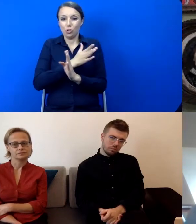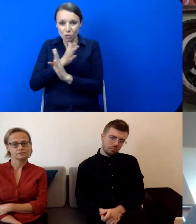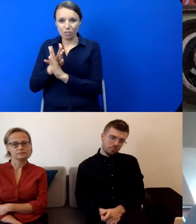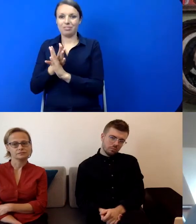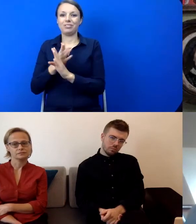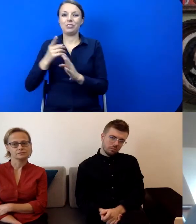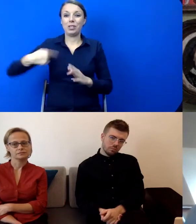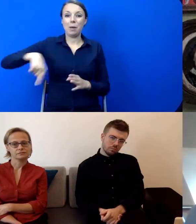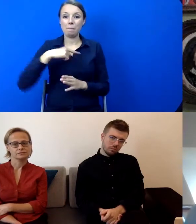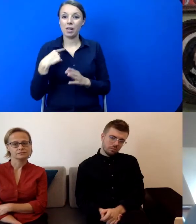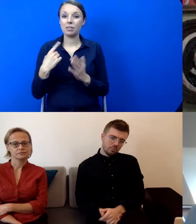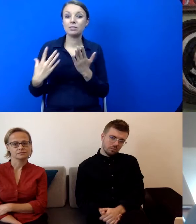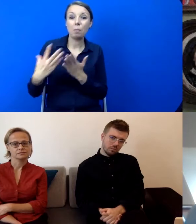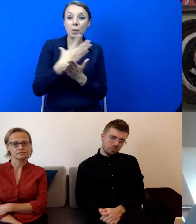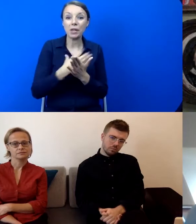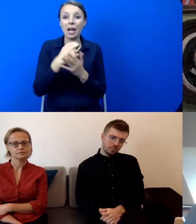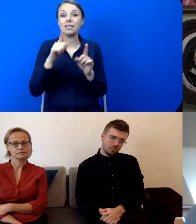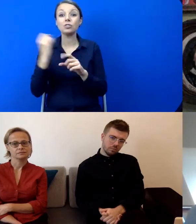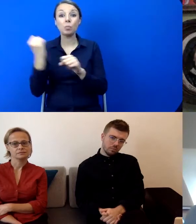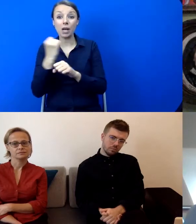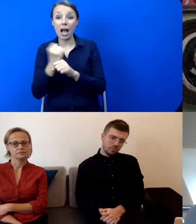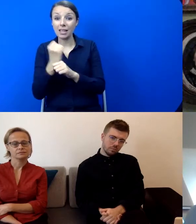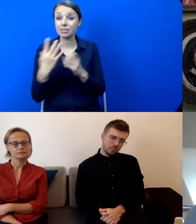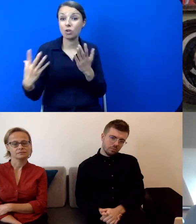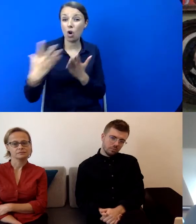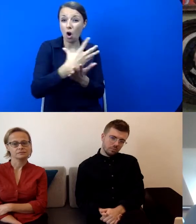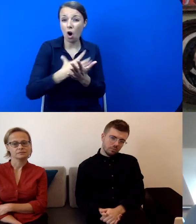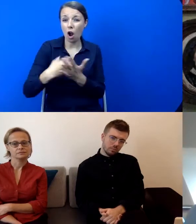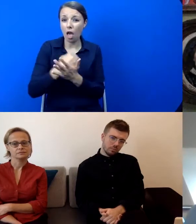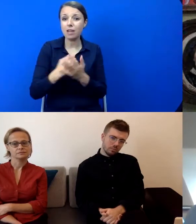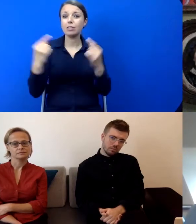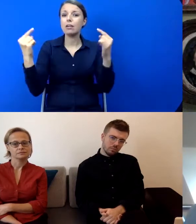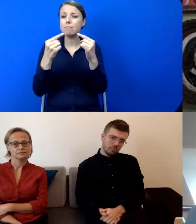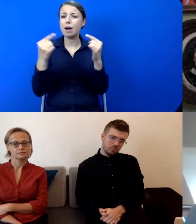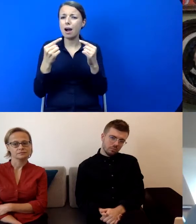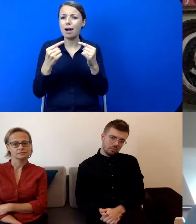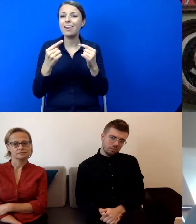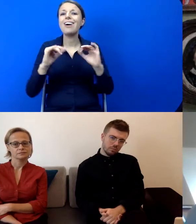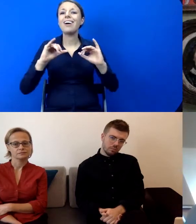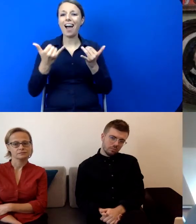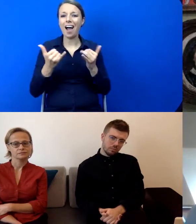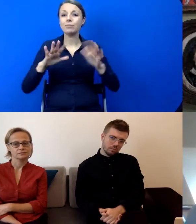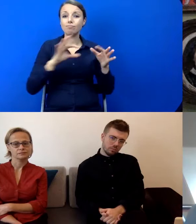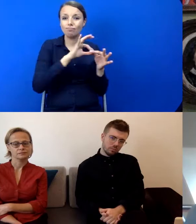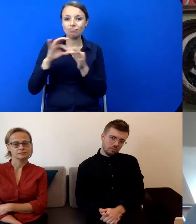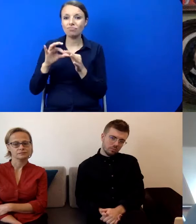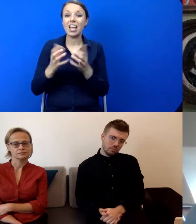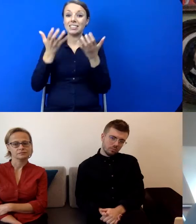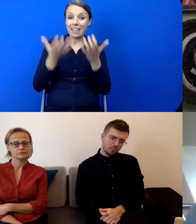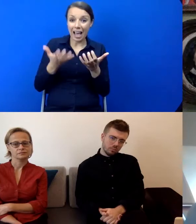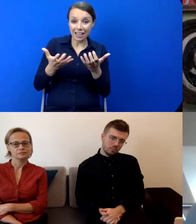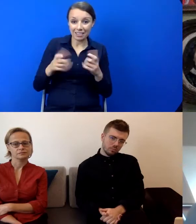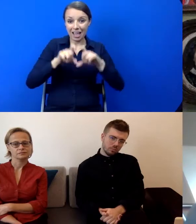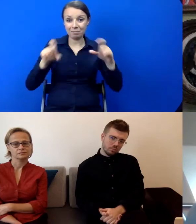kolekcjonować prace, które są związane z zachętą najbardziej. Bądź artysta, bądź sama praca.